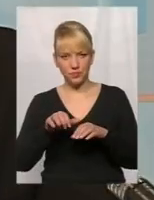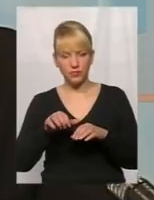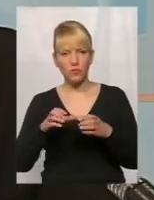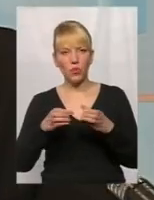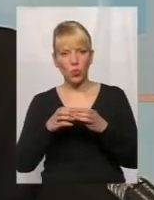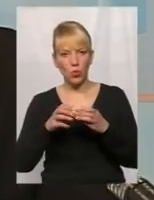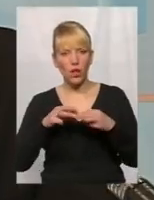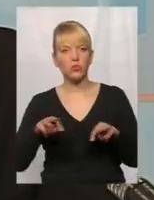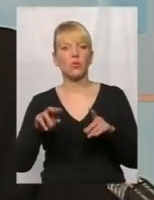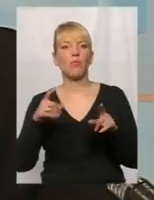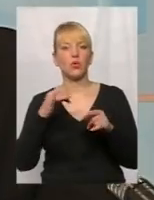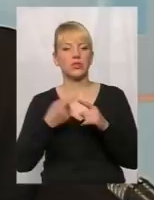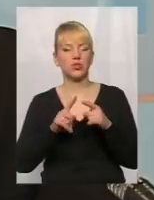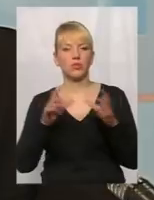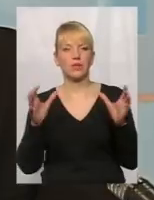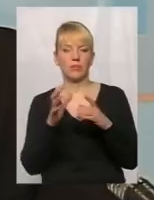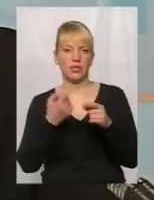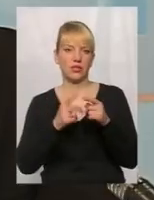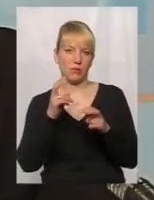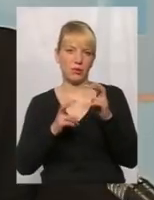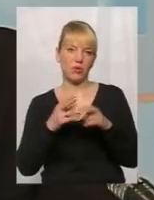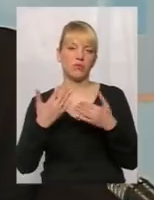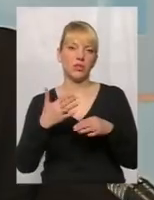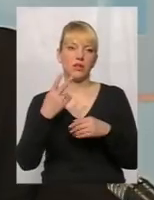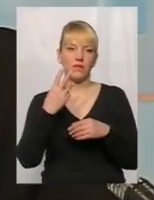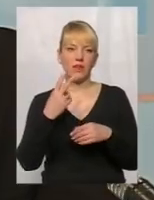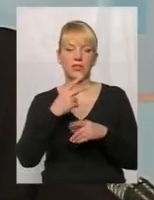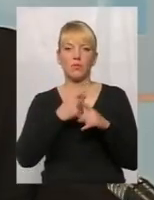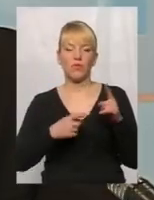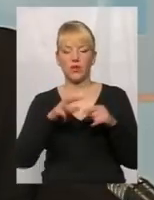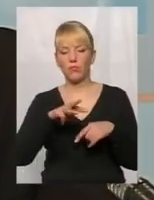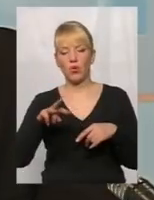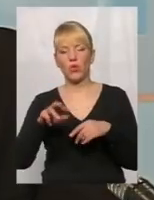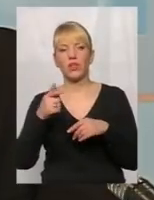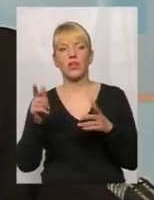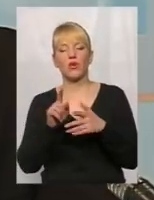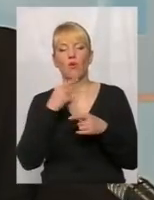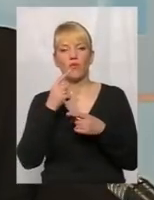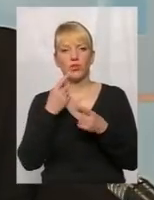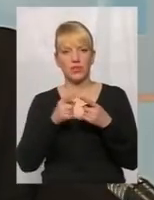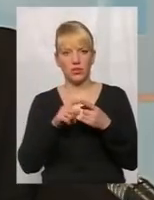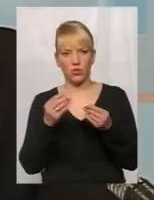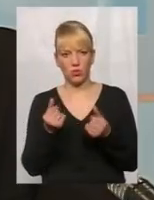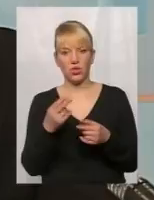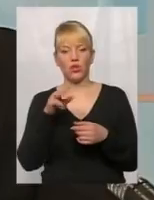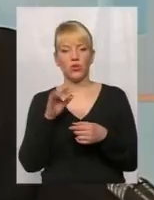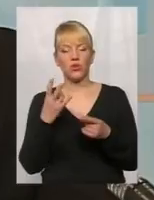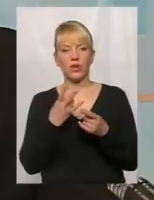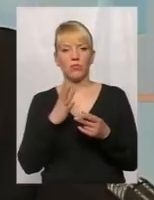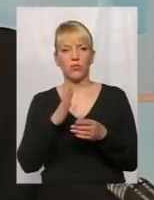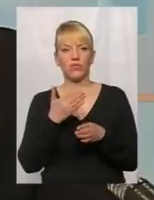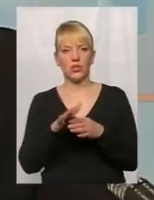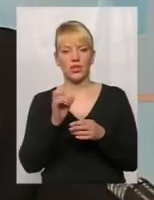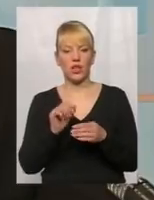Якщо ми сьогодні будемо, от 2,5 мільйона мови йде, про яку говорить Ігор Вісиліч, нам потрібно буде на виділення